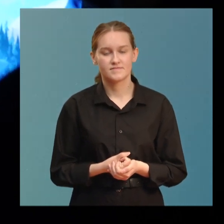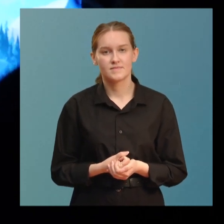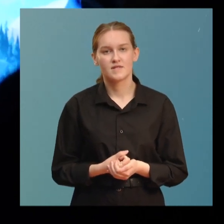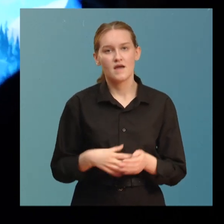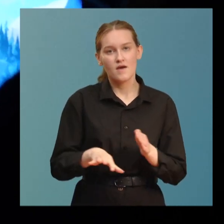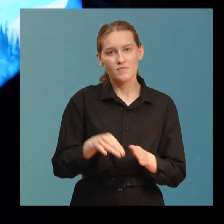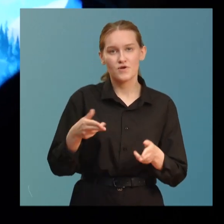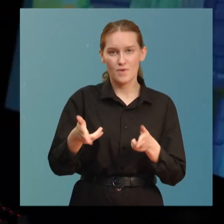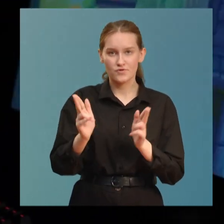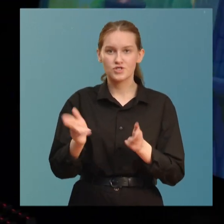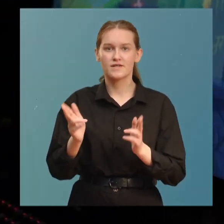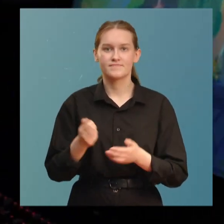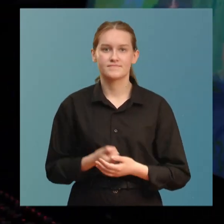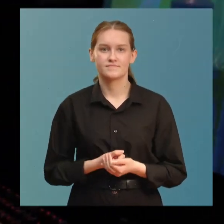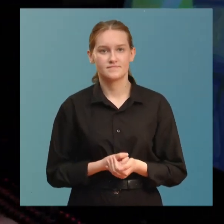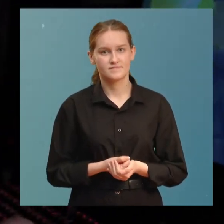Берем оружие.